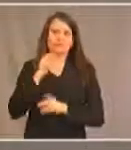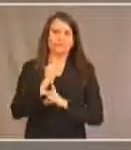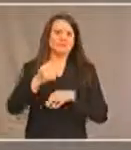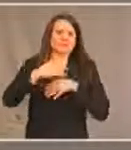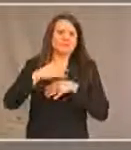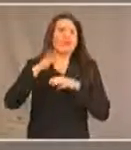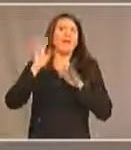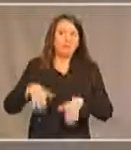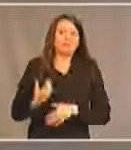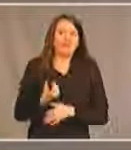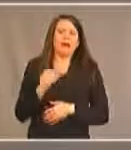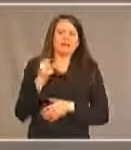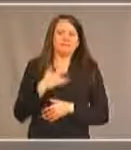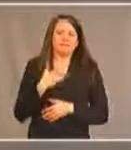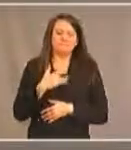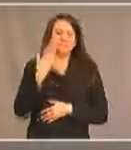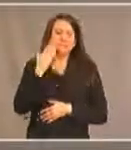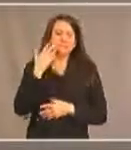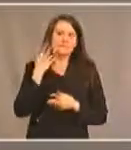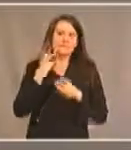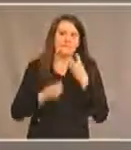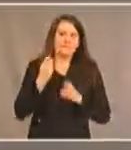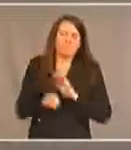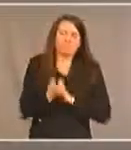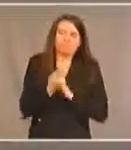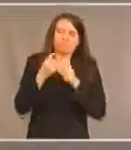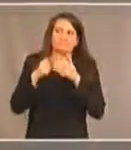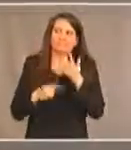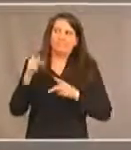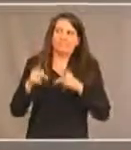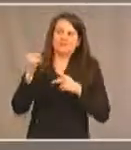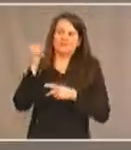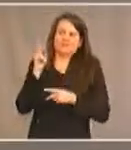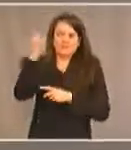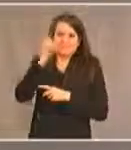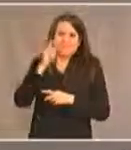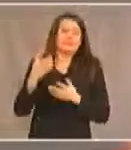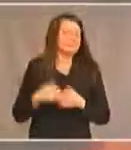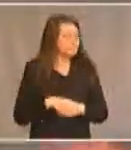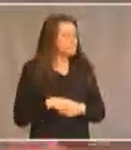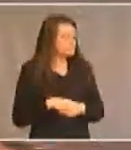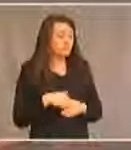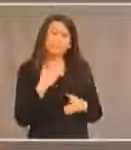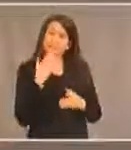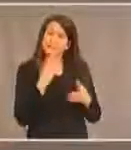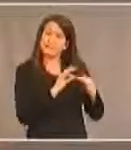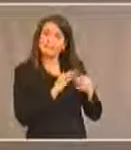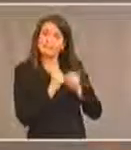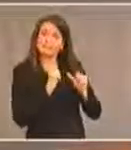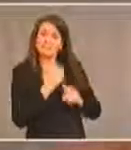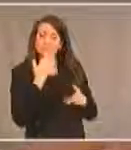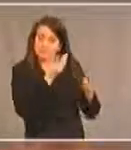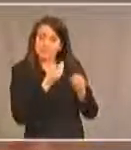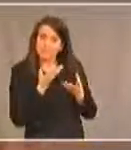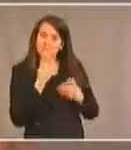allaient être évoqués devant nous. Merci beaucoup d'avoir raconté cette histoire. Voilà, nous